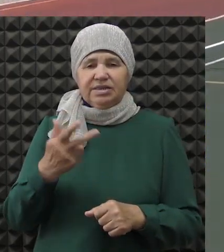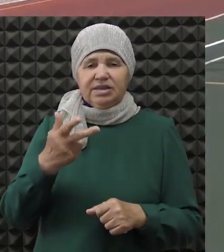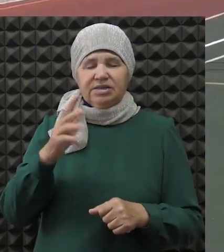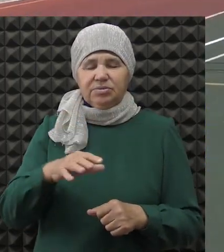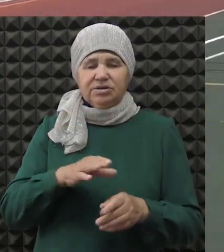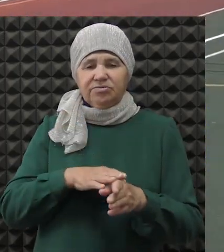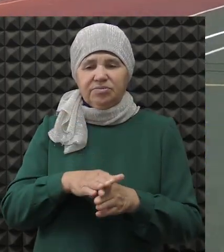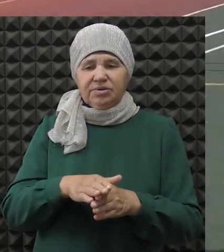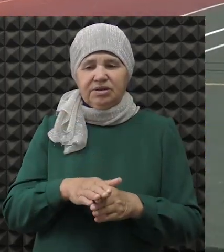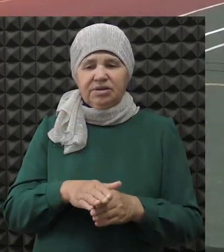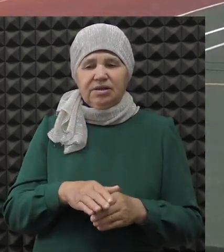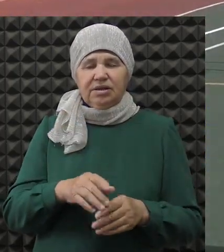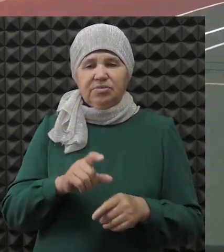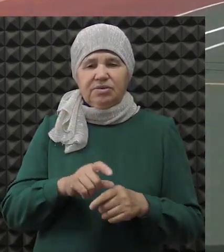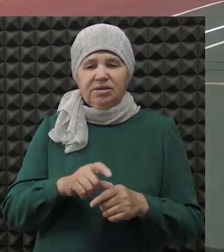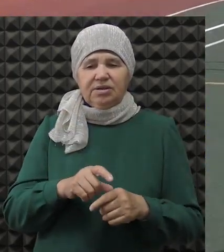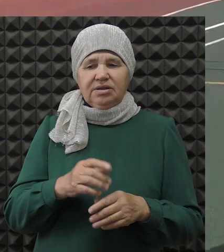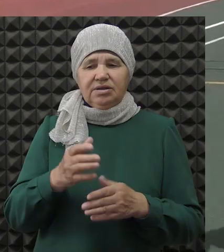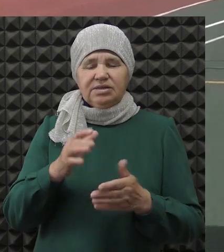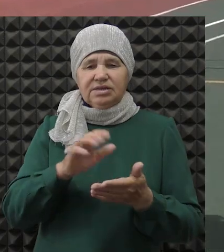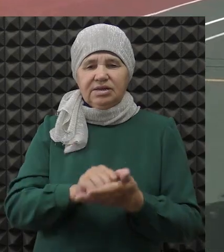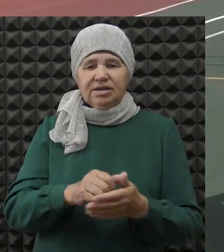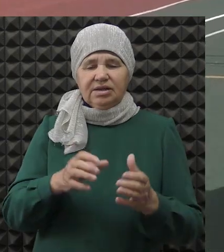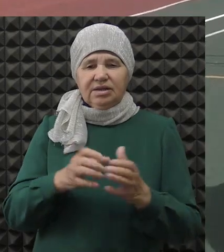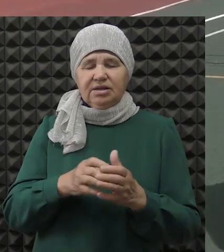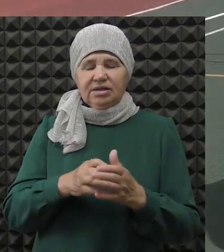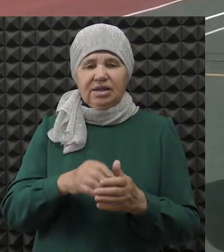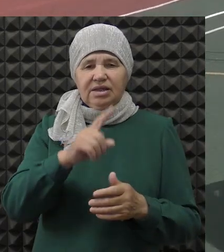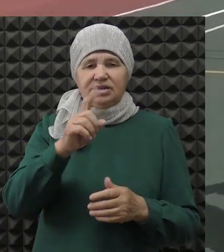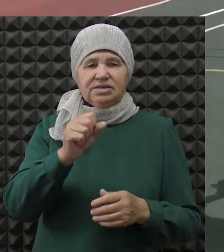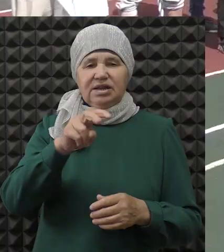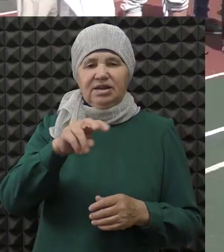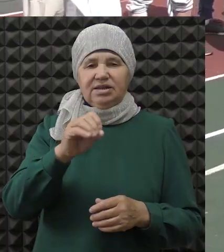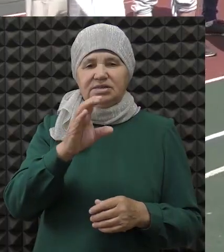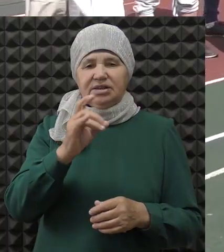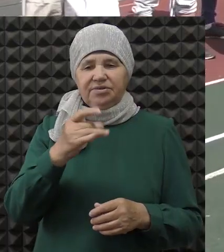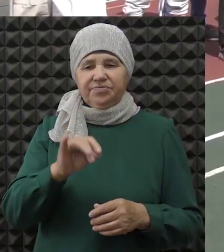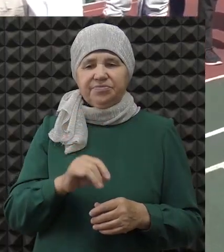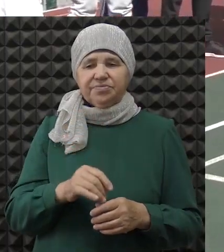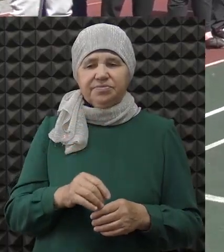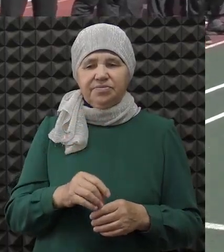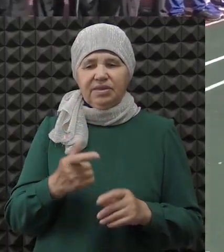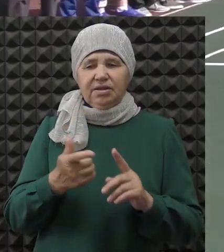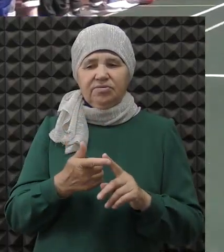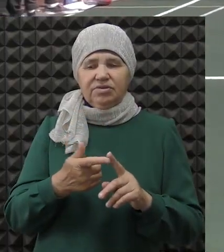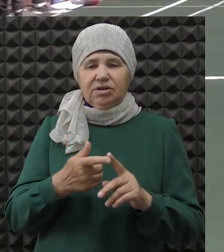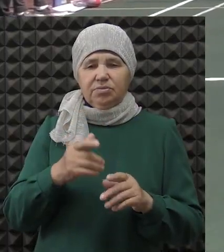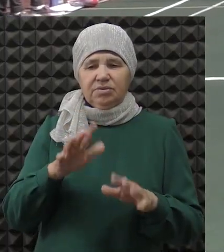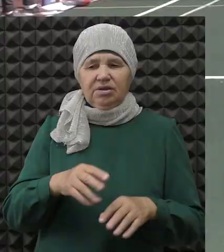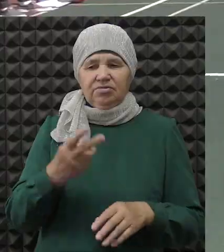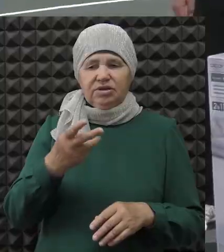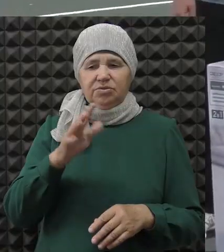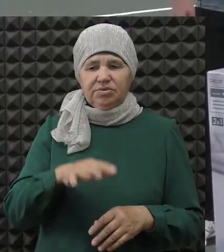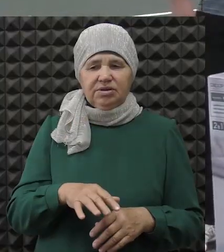Третье место в упорной борьбе с ребятами в мечети Аль-Ислах заняла команда за лесной Нуры. Команда Ердема с трудом, добравшись до финала,